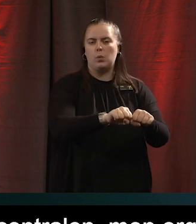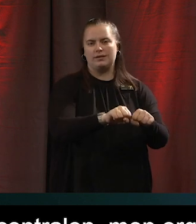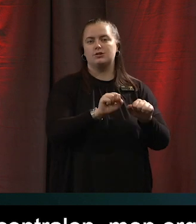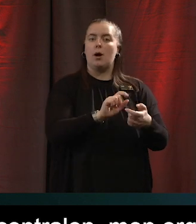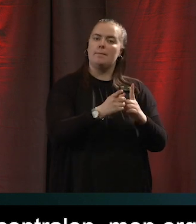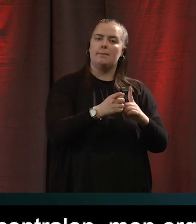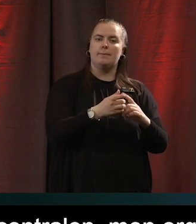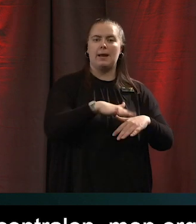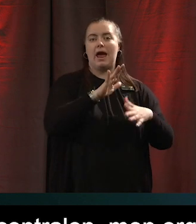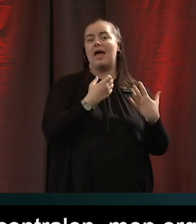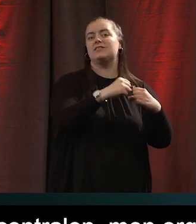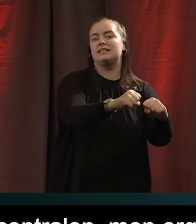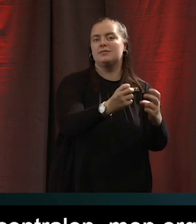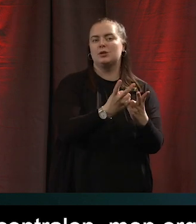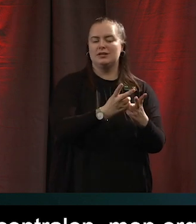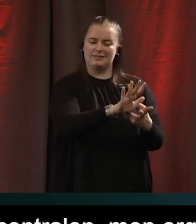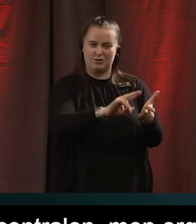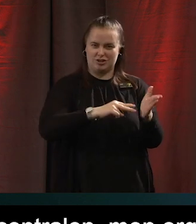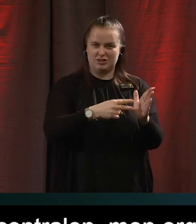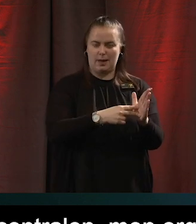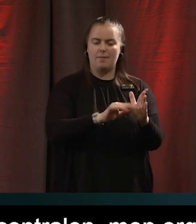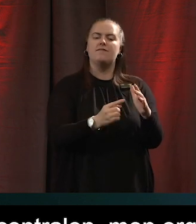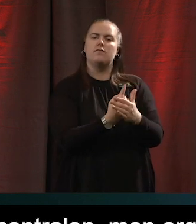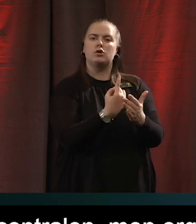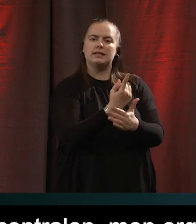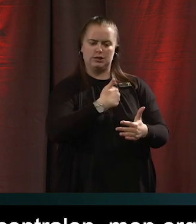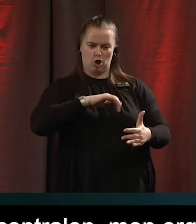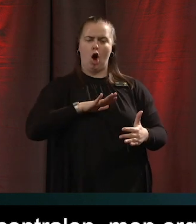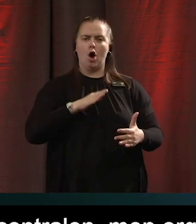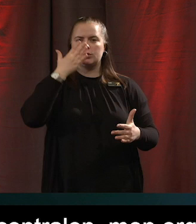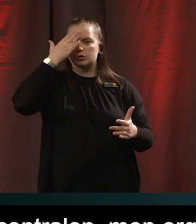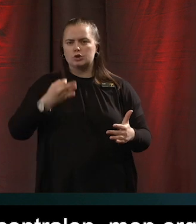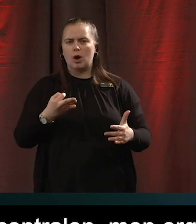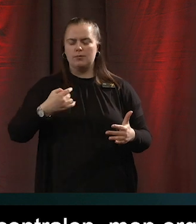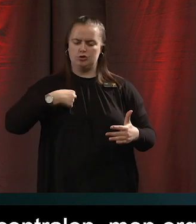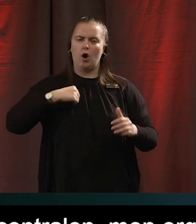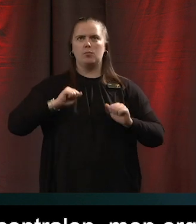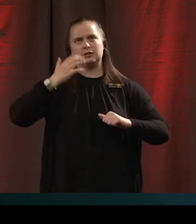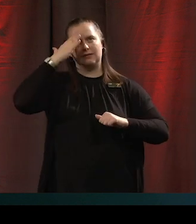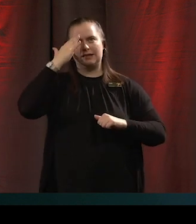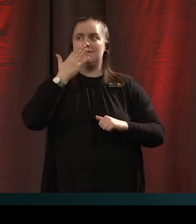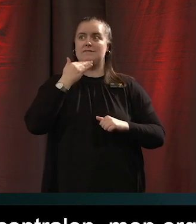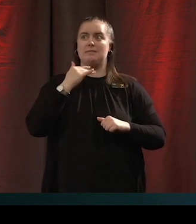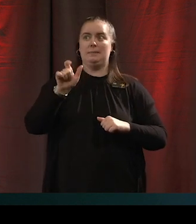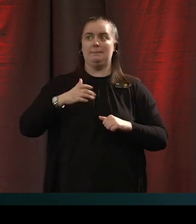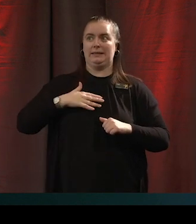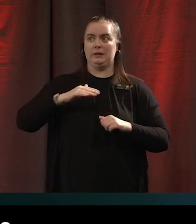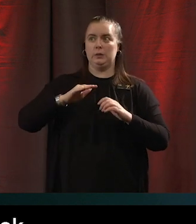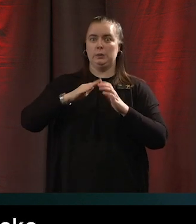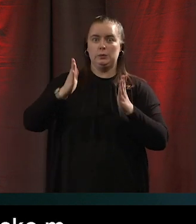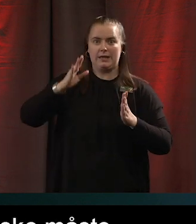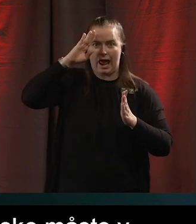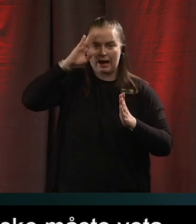de skapat ett system som förutsätter att man har viss kunskap till exempel i mitt fall då att jag måste veta vem som är min egen läkare för att kunna boka en tid. Men det finns